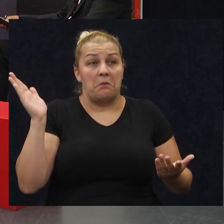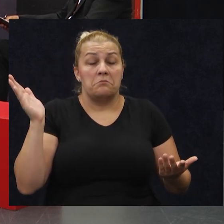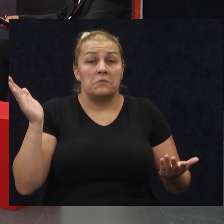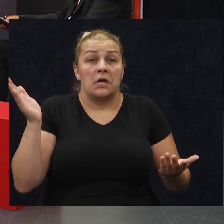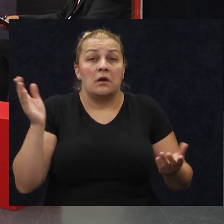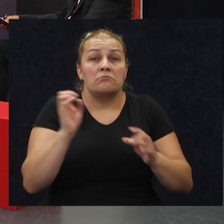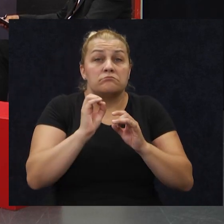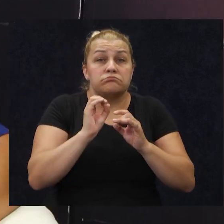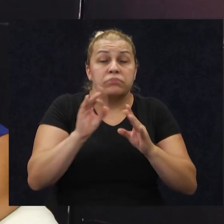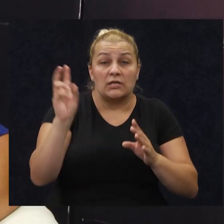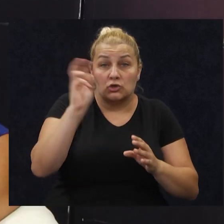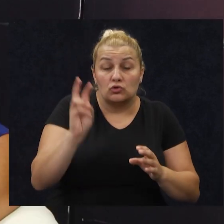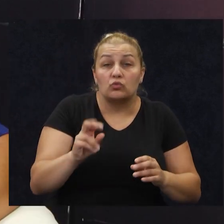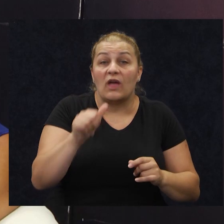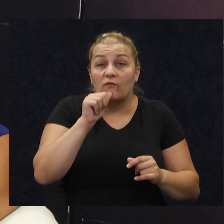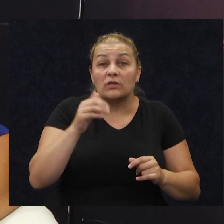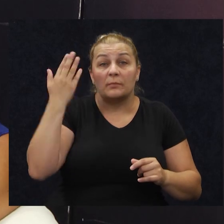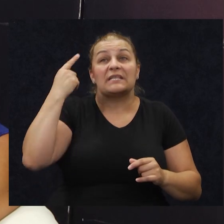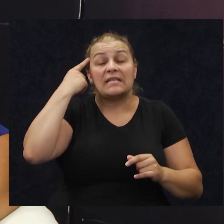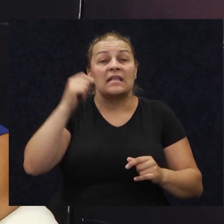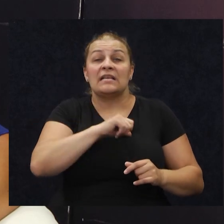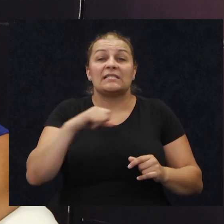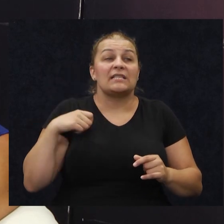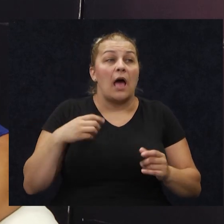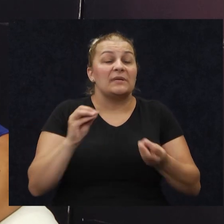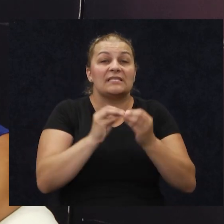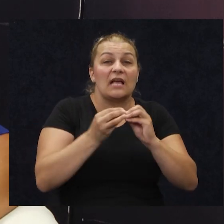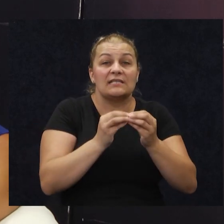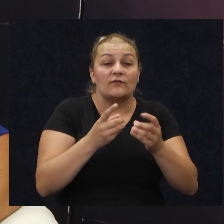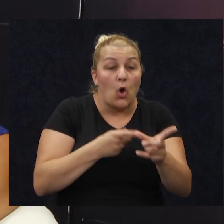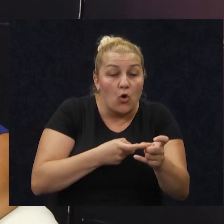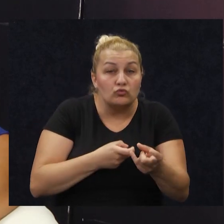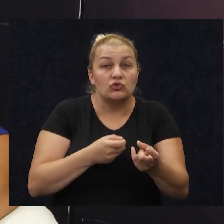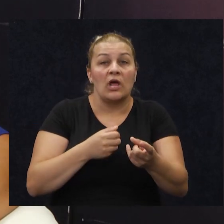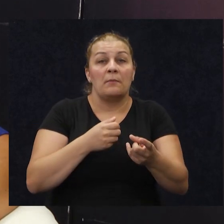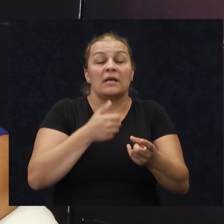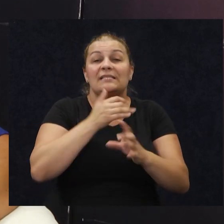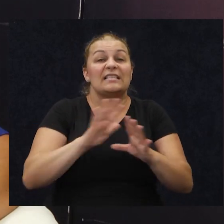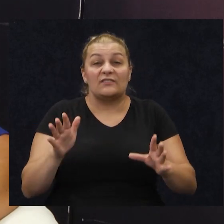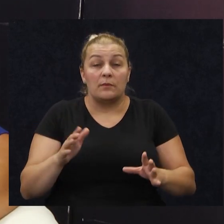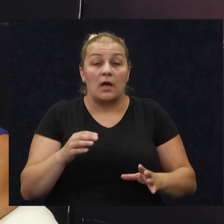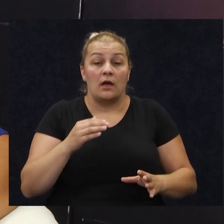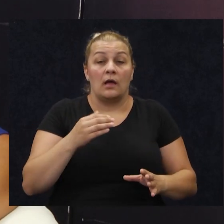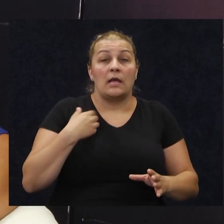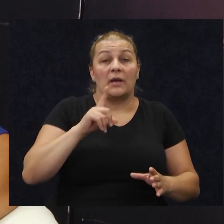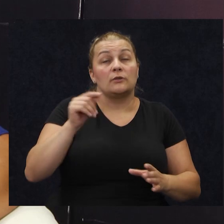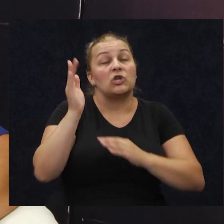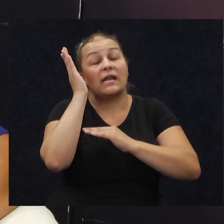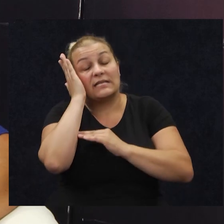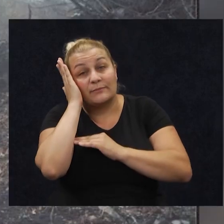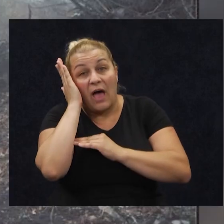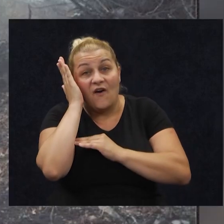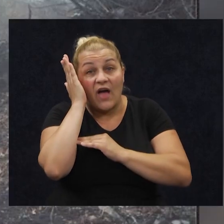znači, bez struje i vode se znate sami sastaviti sa oružjem i sa svime, obično kad bi išla na spavanje,